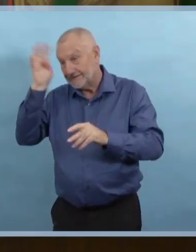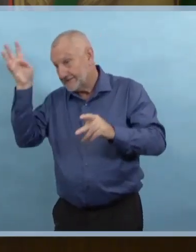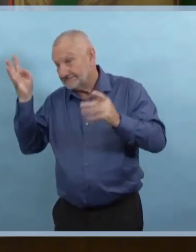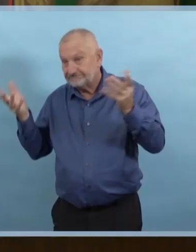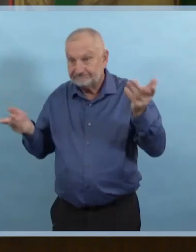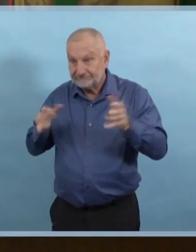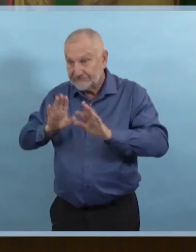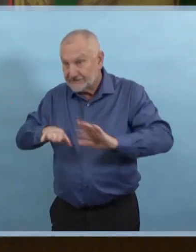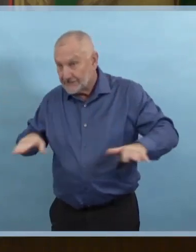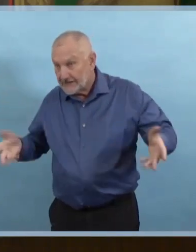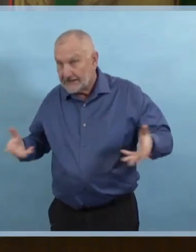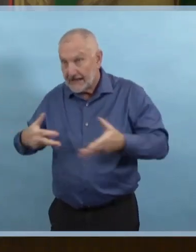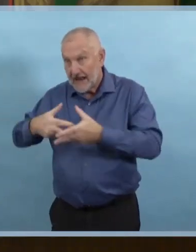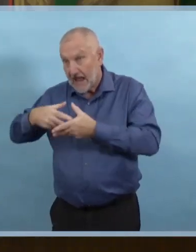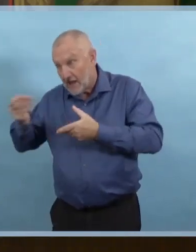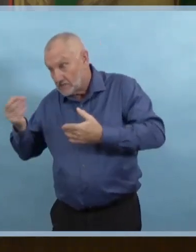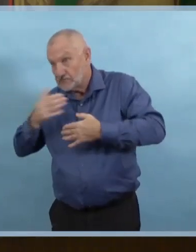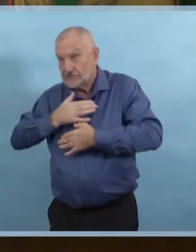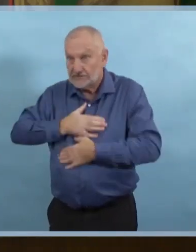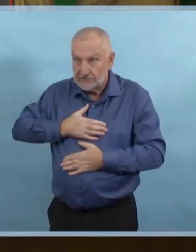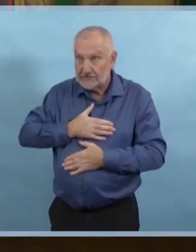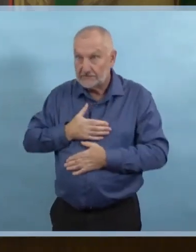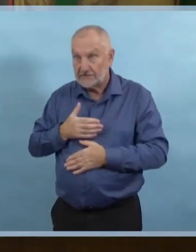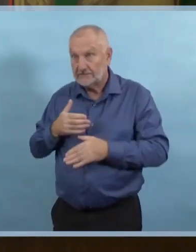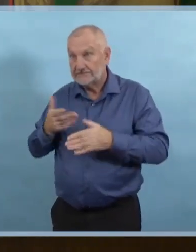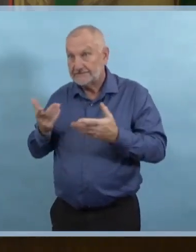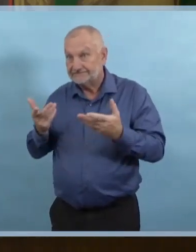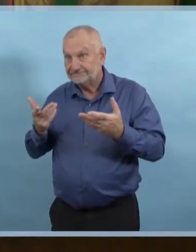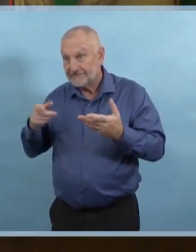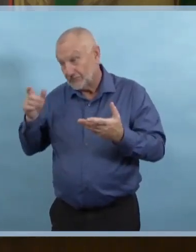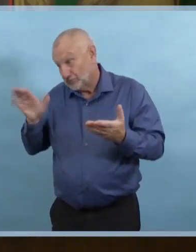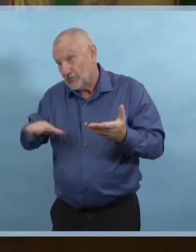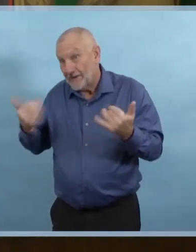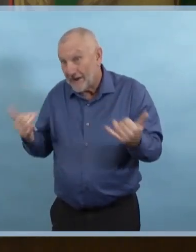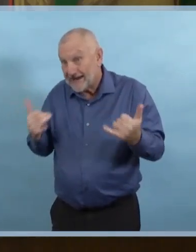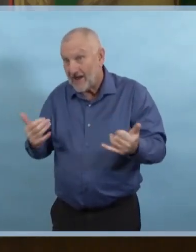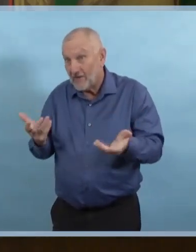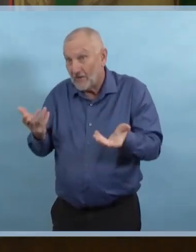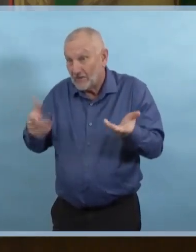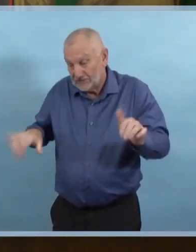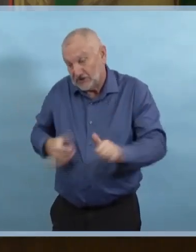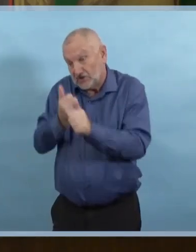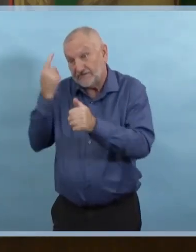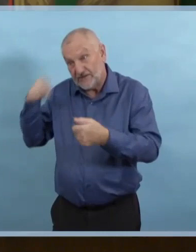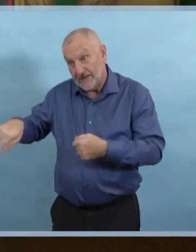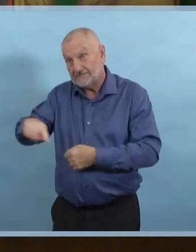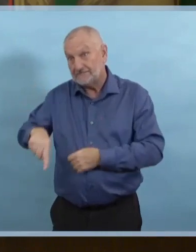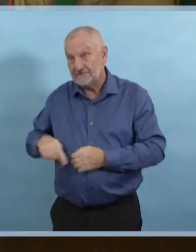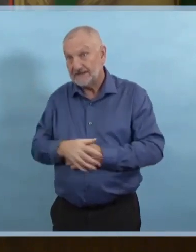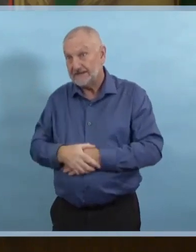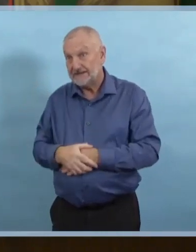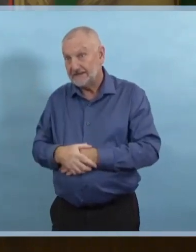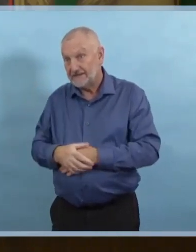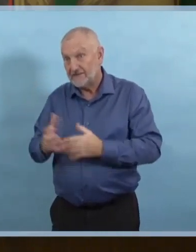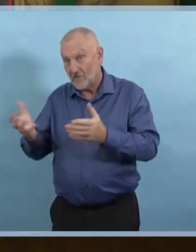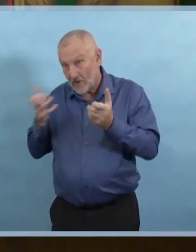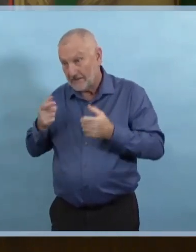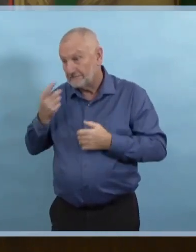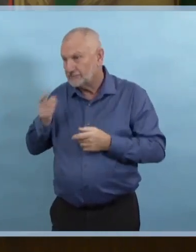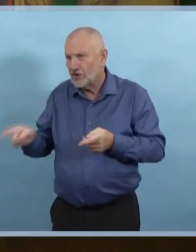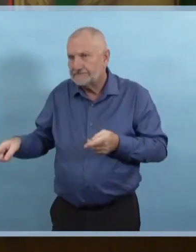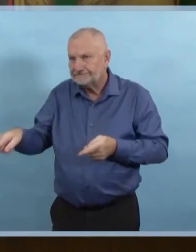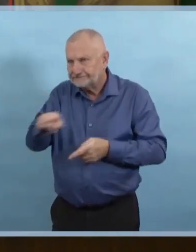permettre aux enfants de s'amuser, mais on ne peut pas avoir de grands rassemblements. On ne peut pas avoir de fête d'Halloween pour adultes.